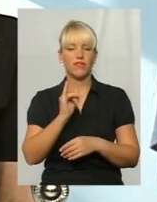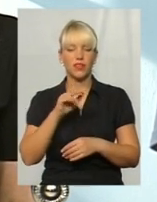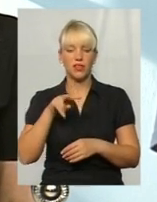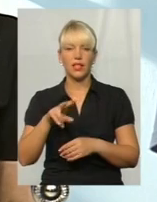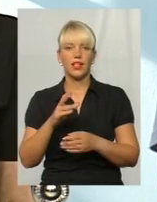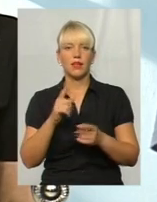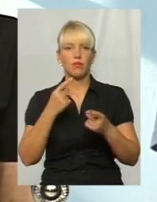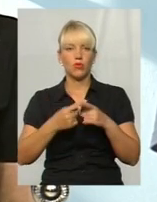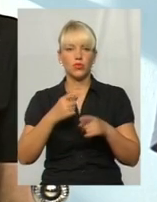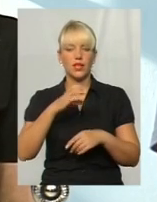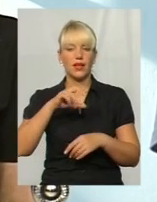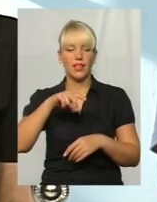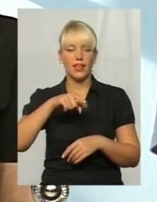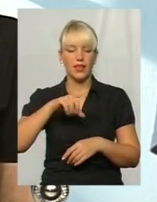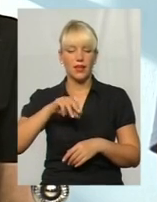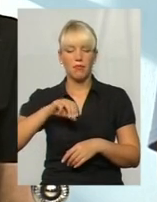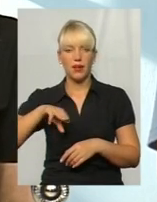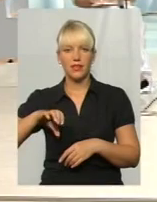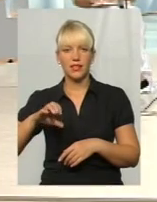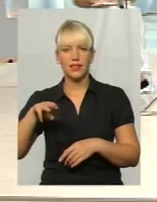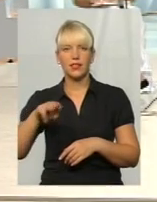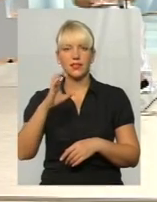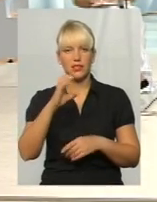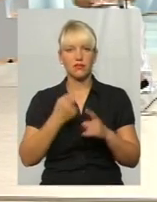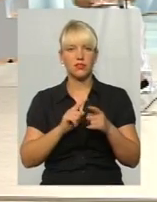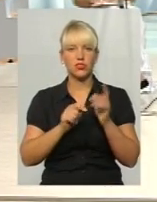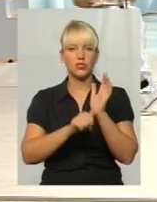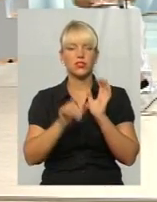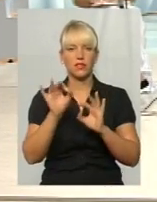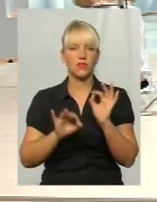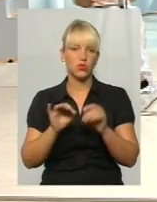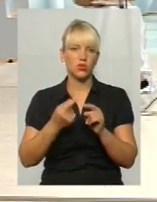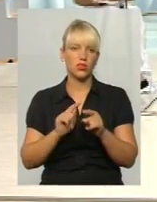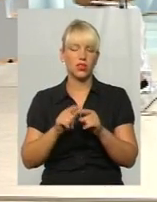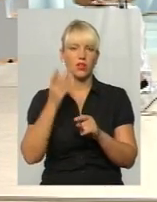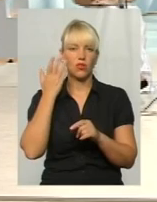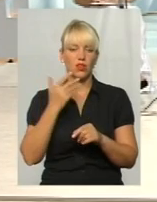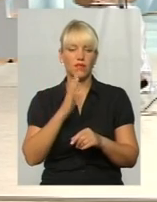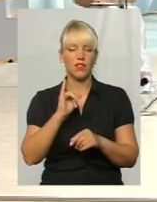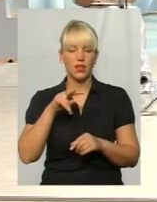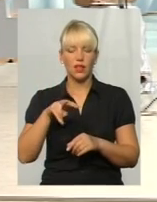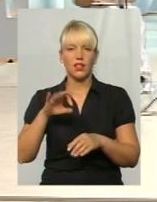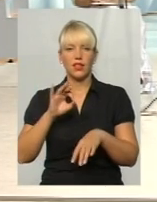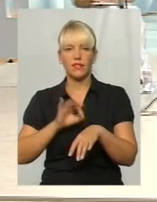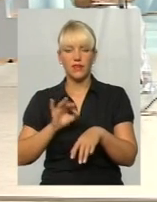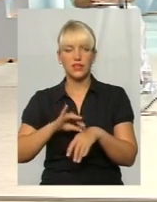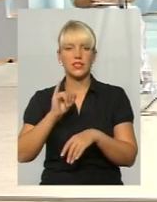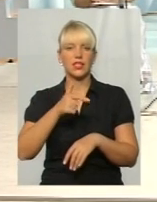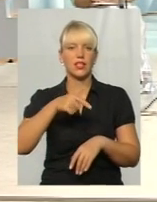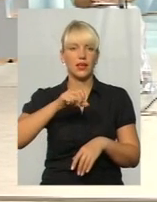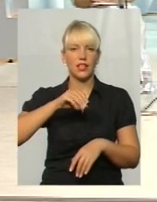гепатит С, це 60-10%. Це коінфекція віл-інфекція і гепатит С досить